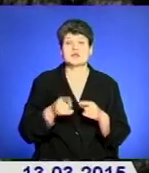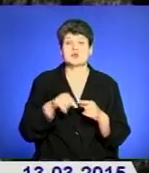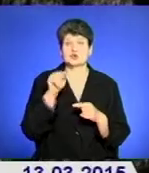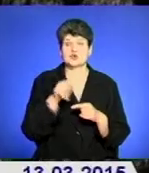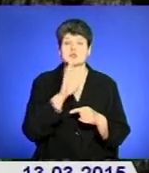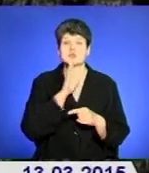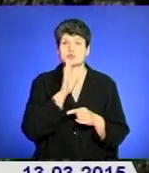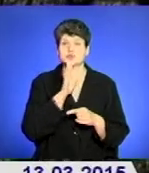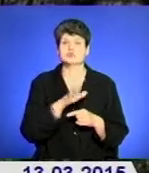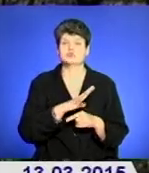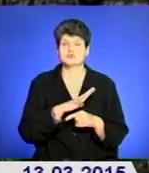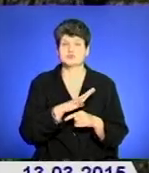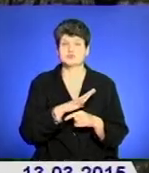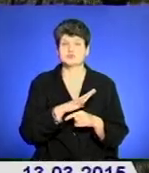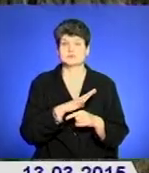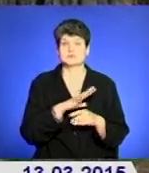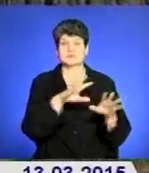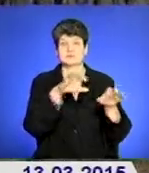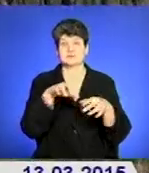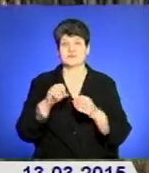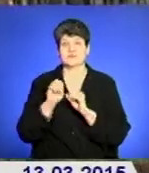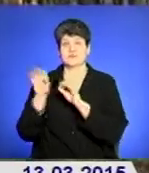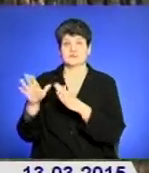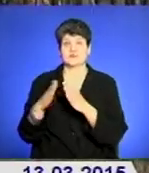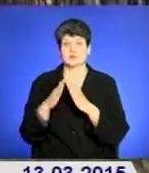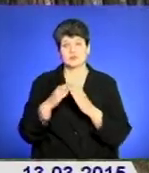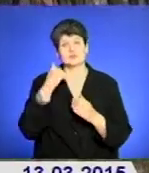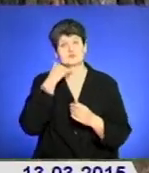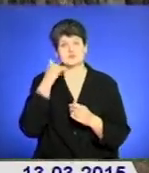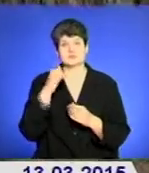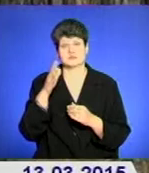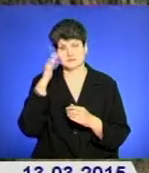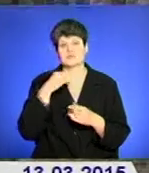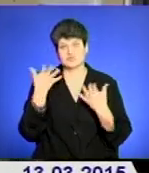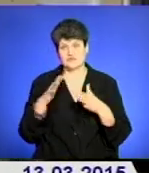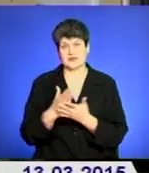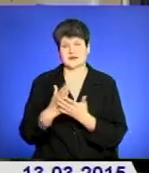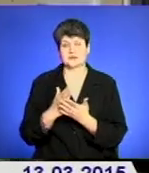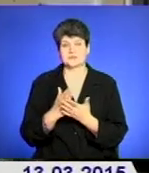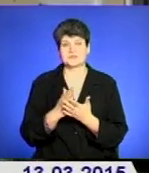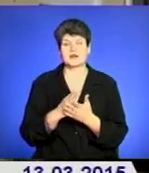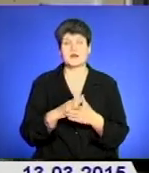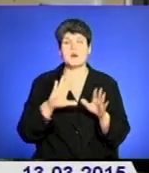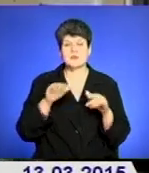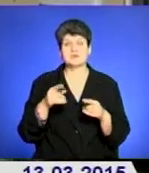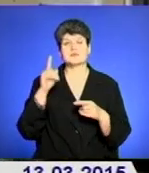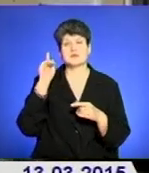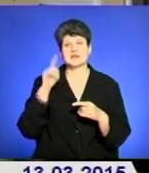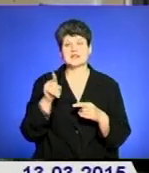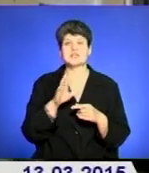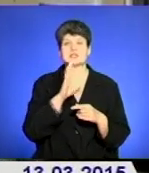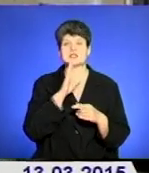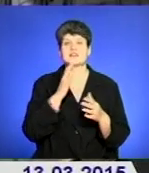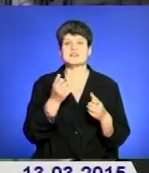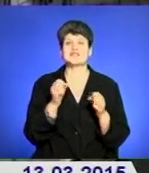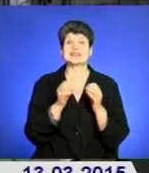громадянка доставлена додому та повідомила батька про те, що вона знайшлась. Як стало пізніше відомо, жінка, взявши із